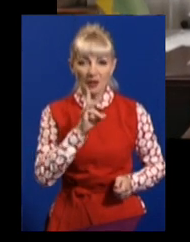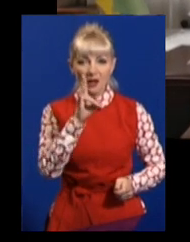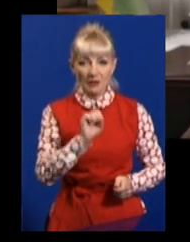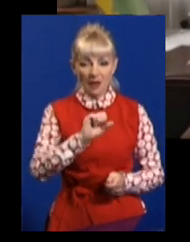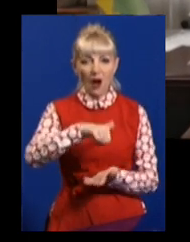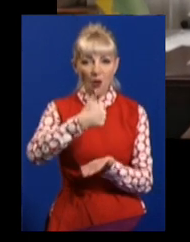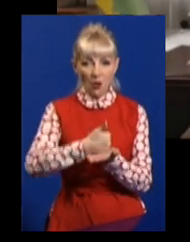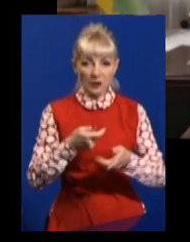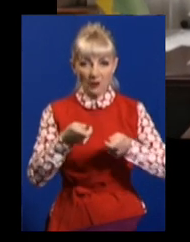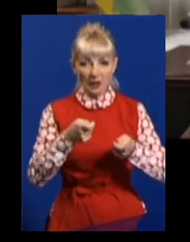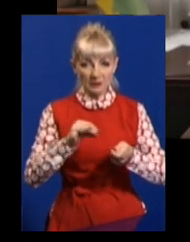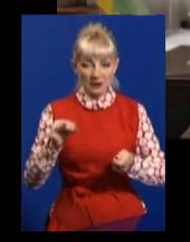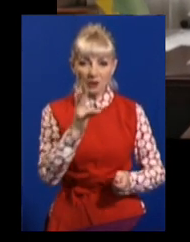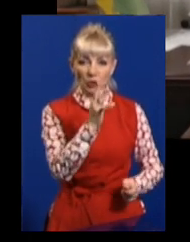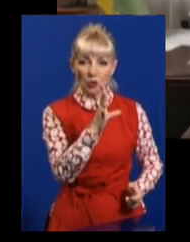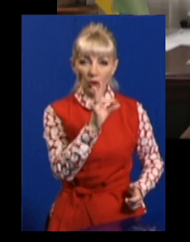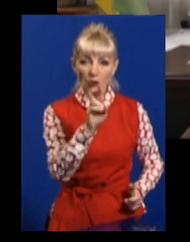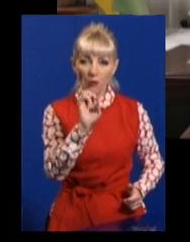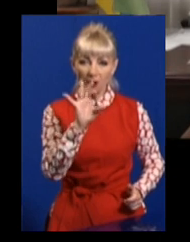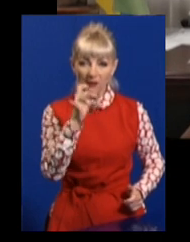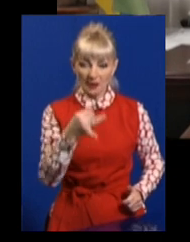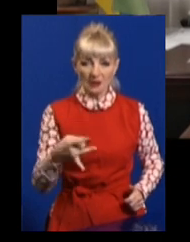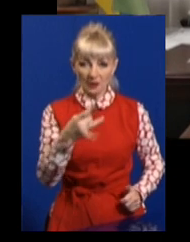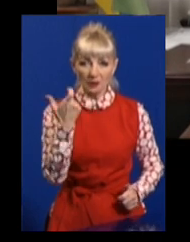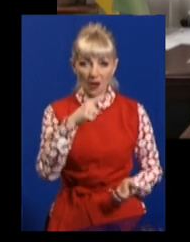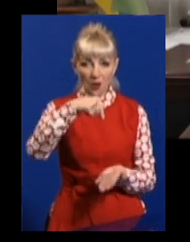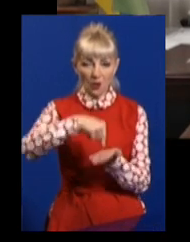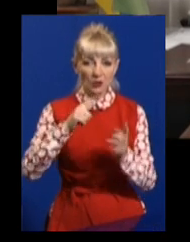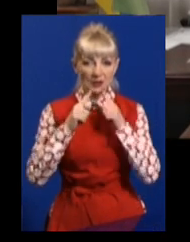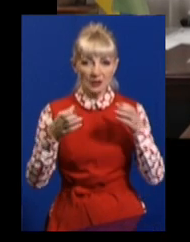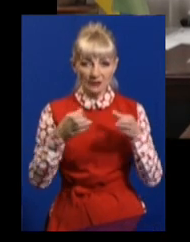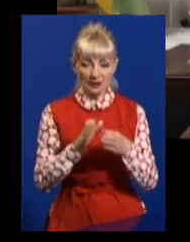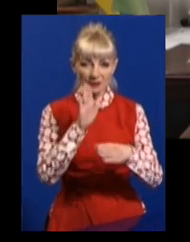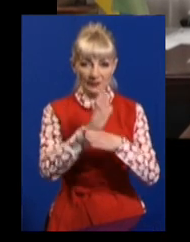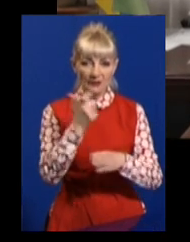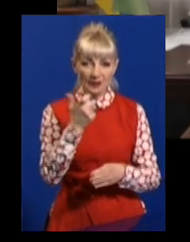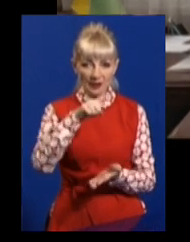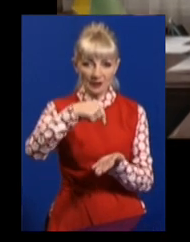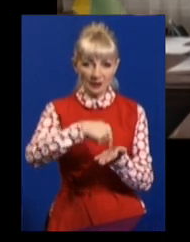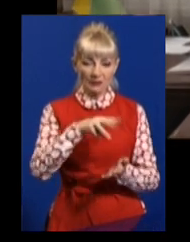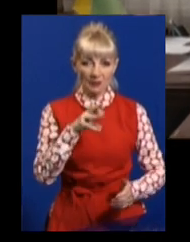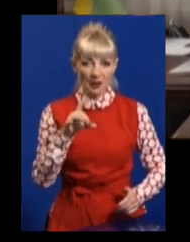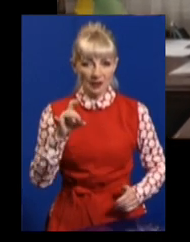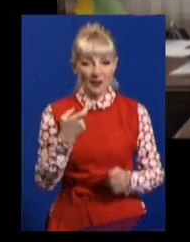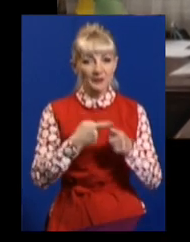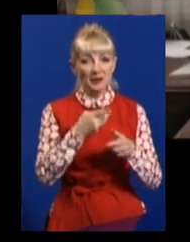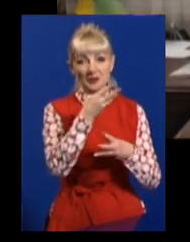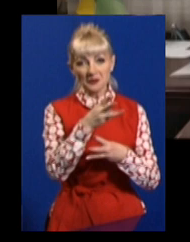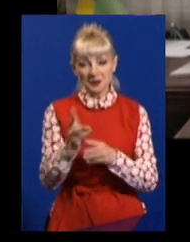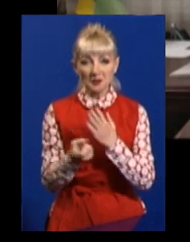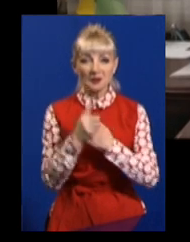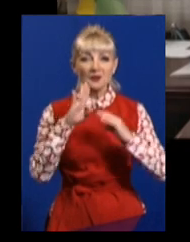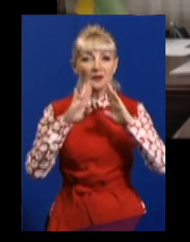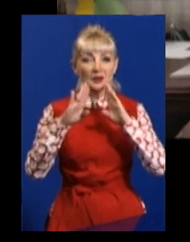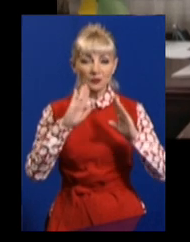голову адміністрації Новобиварського району Харківської міської ради. Це розпорядження Харківської міської ради. Це відео з'явилося у Фейсбуку